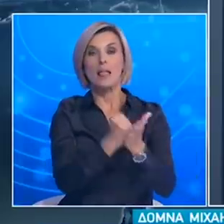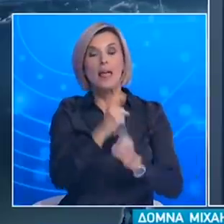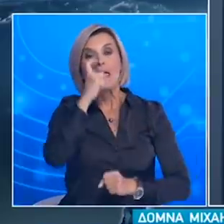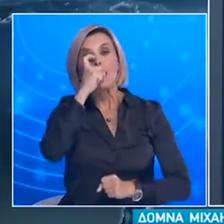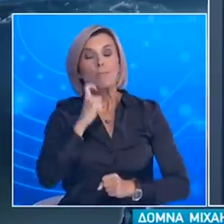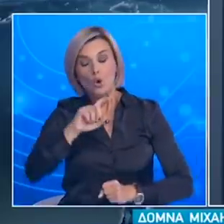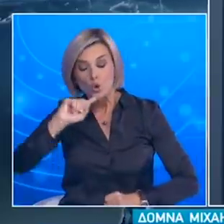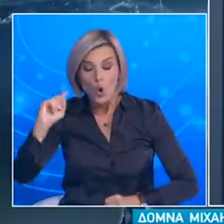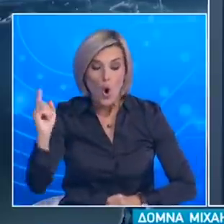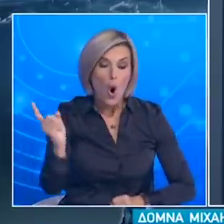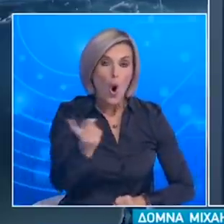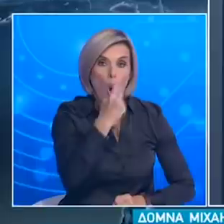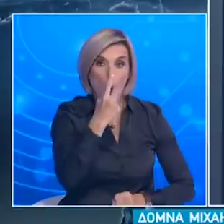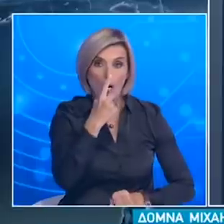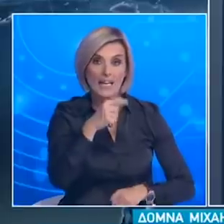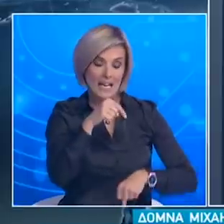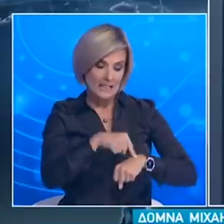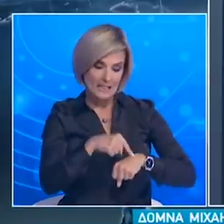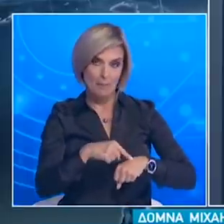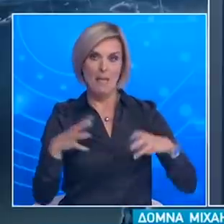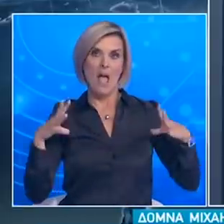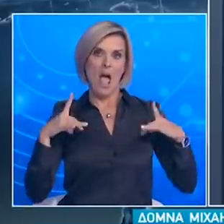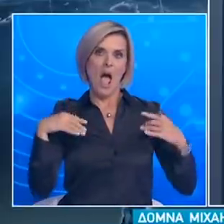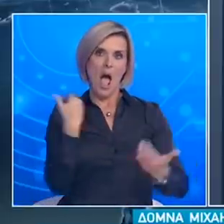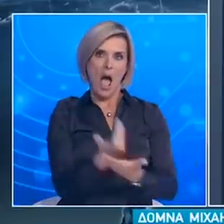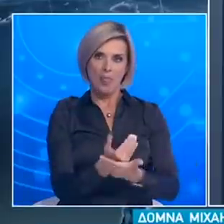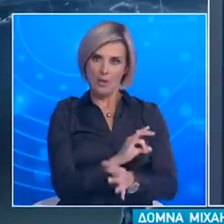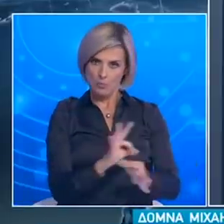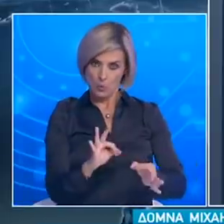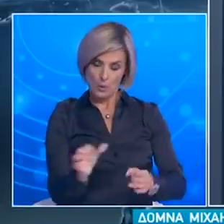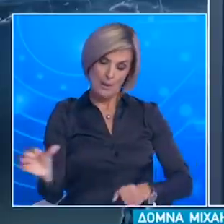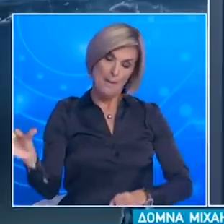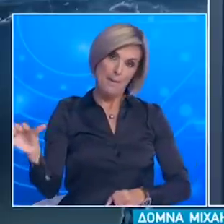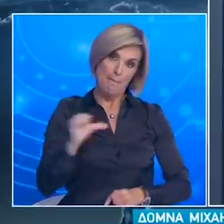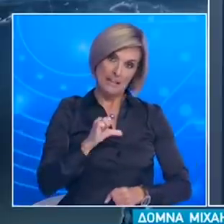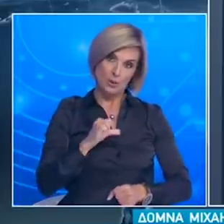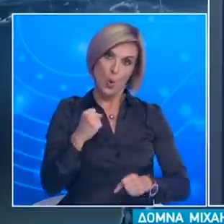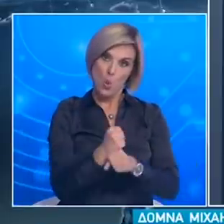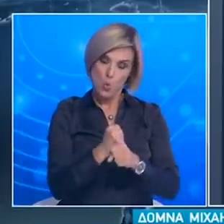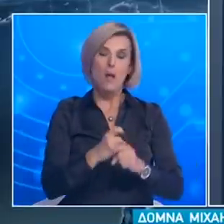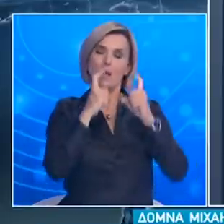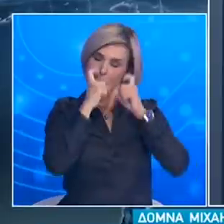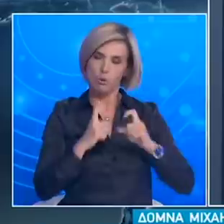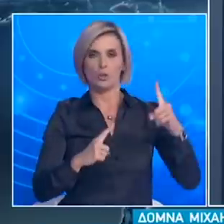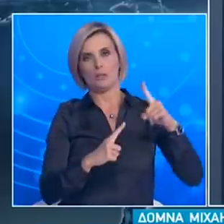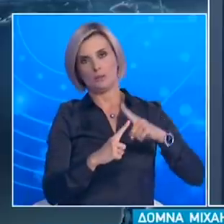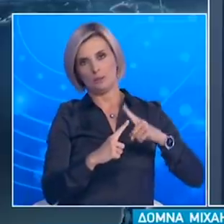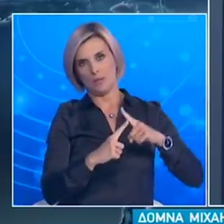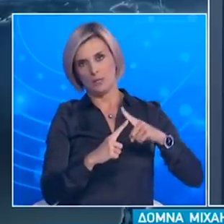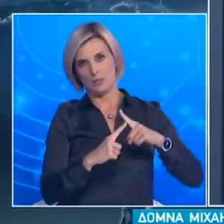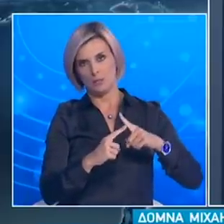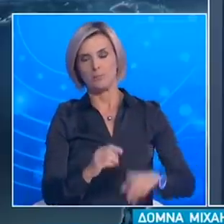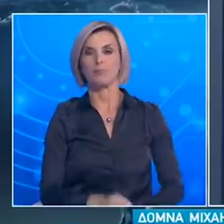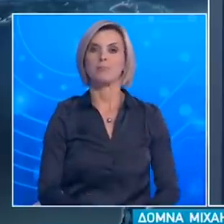προσωπικό που επανέρχεται στην εργασία κατόπιν άδειας όπως και σήμερα γίνεται Τέταρτον Προβαίνουμε επίσης στη